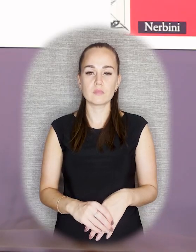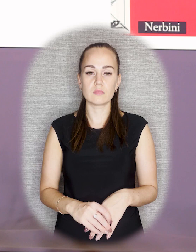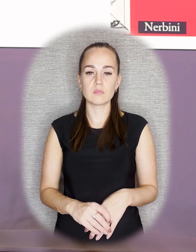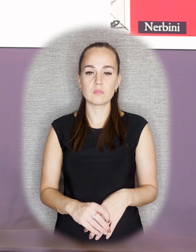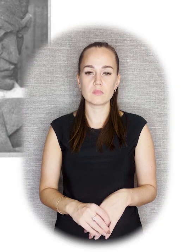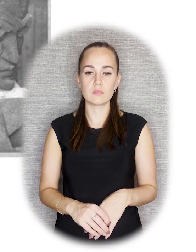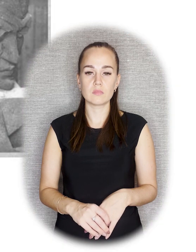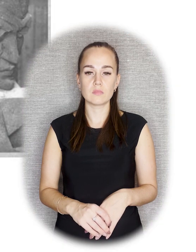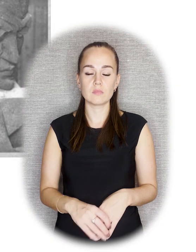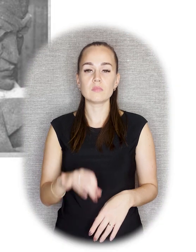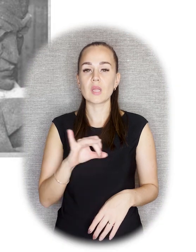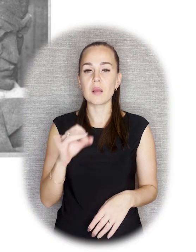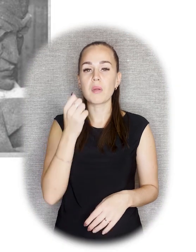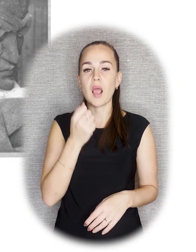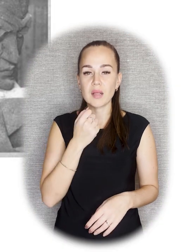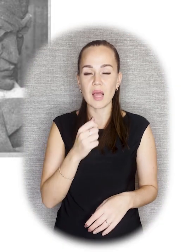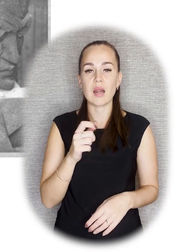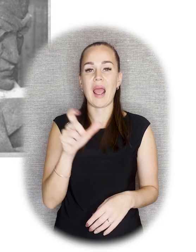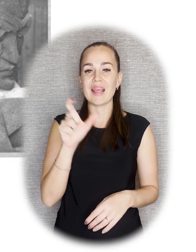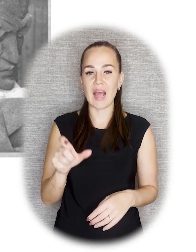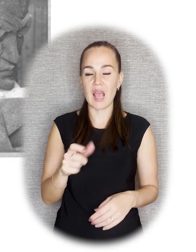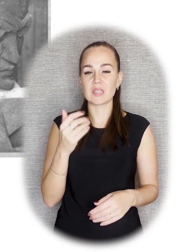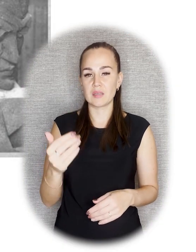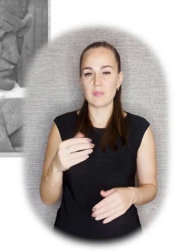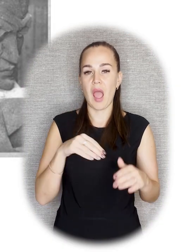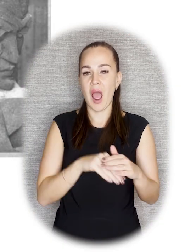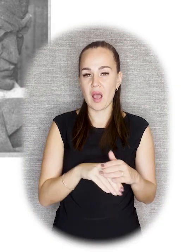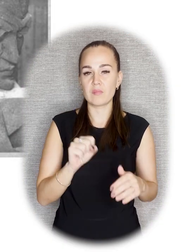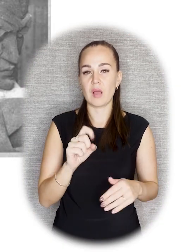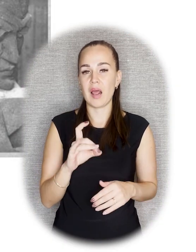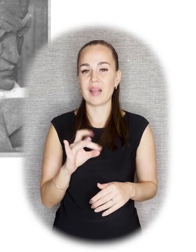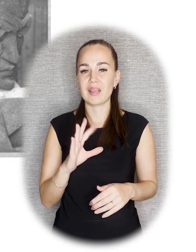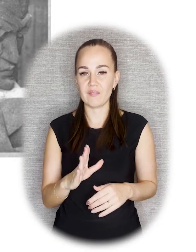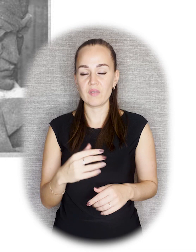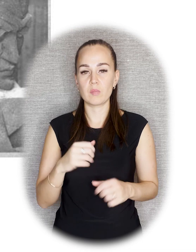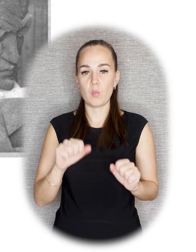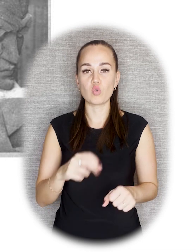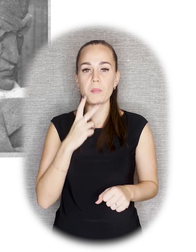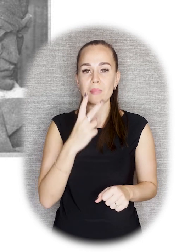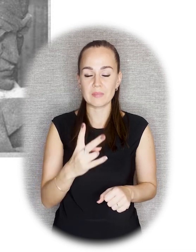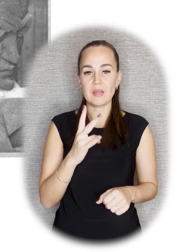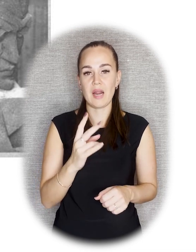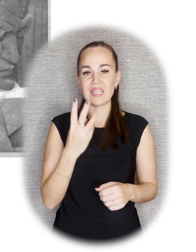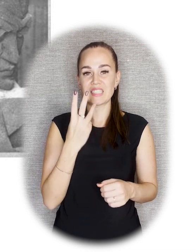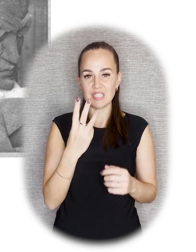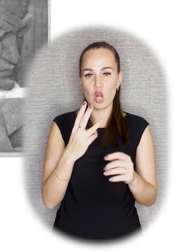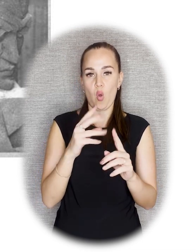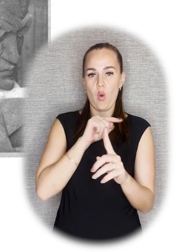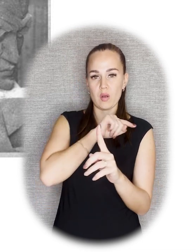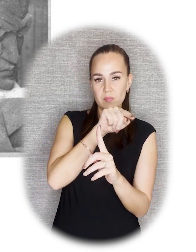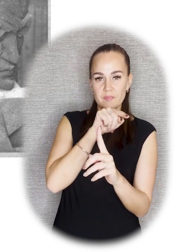портрет Софии Перовской. И вот, благодаря собственным итальянским архивам, мы можем посмотреть на нее в трех ракурсах.